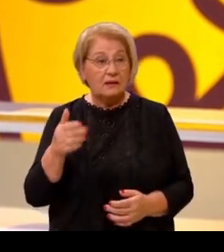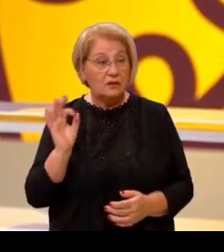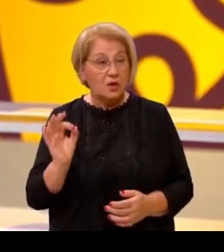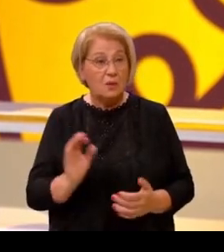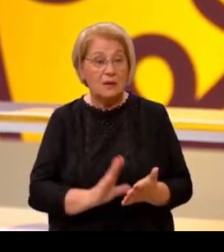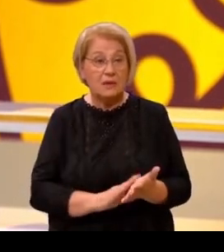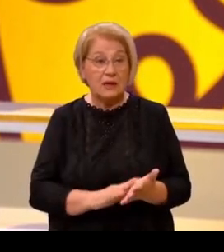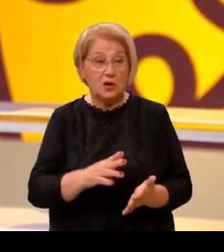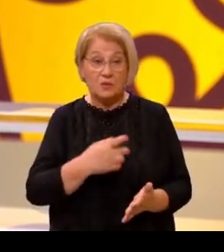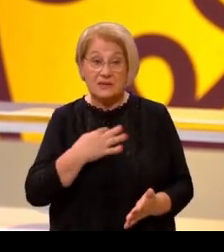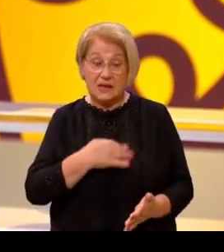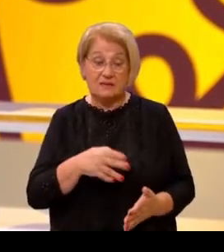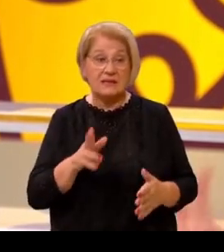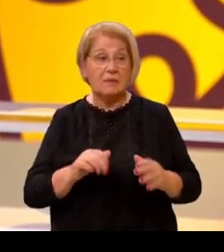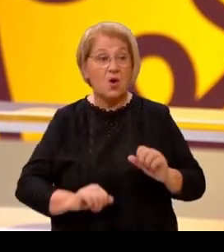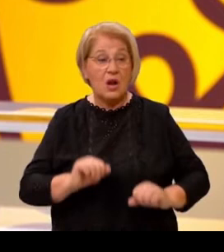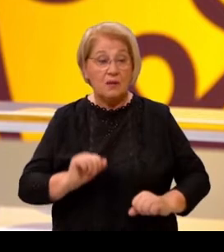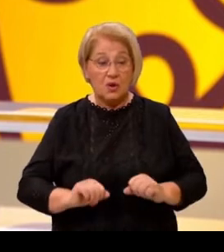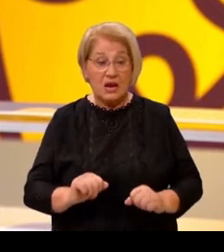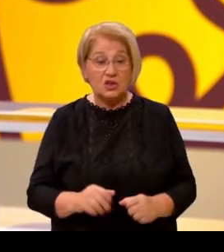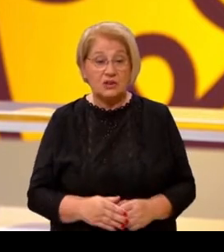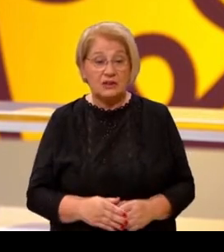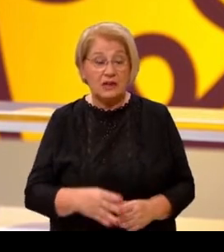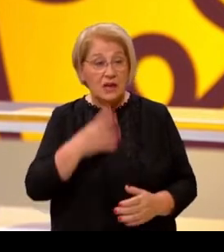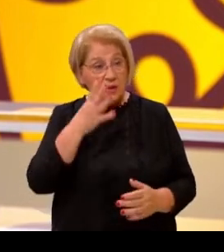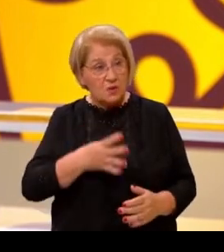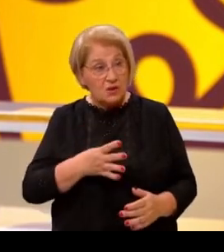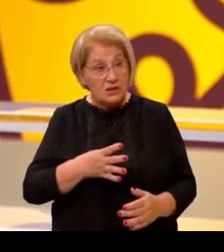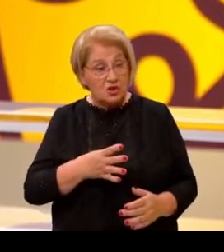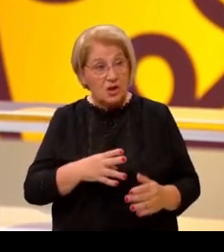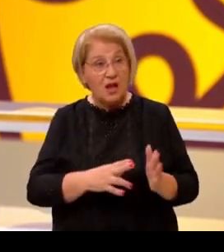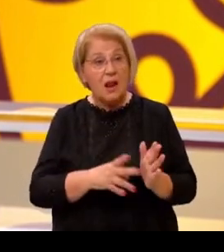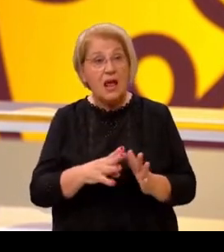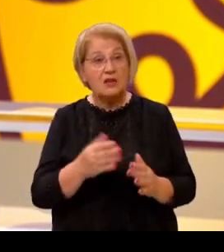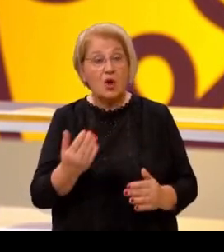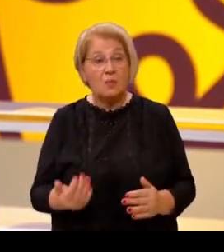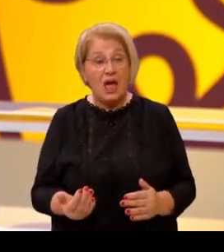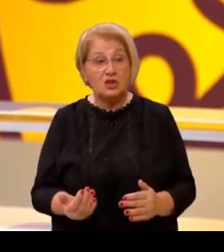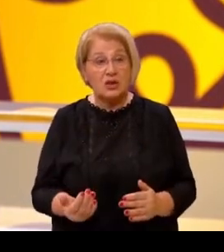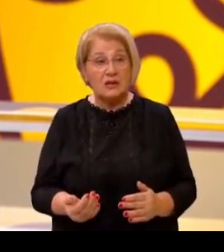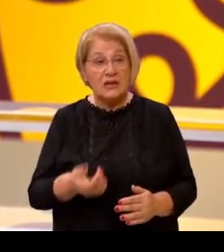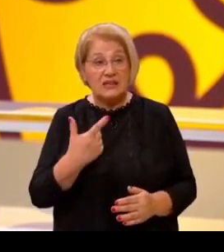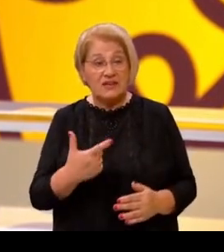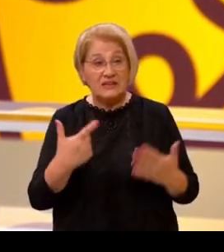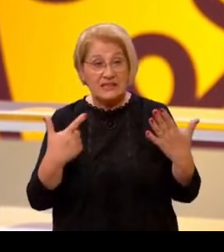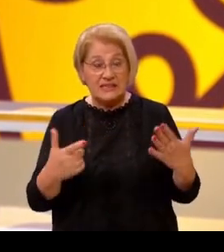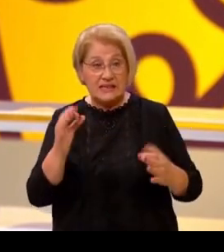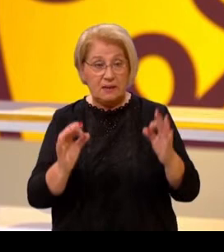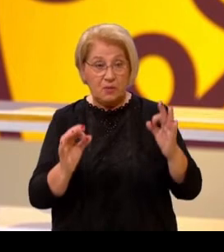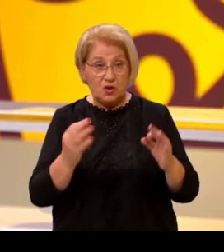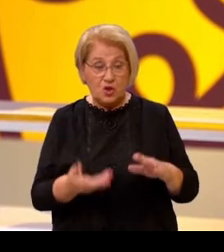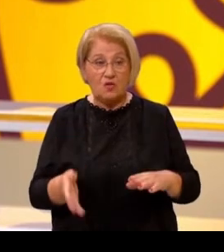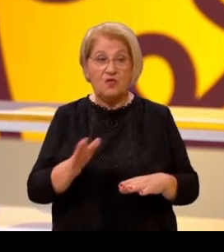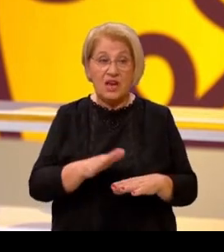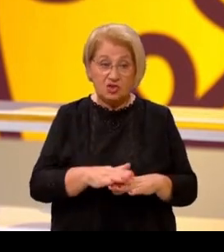se i mi mogli ponašati. Dakle, prosječna netoplača u Sloveniji je 27% veća